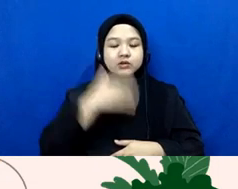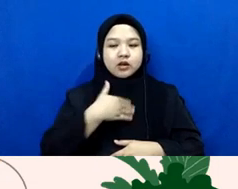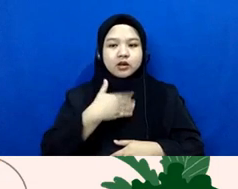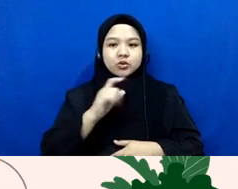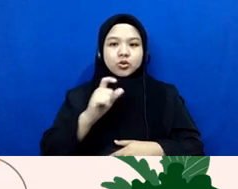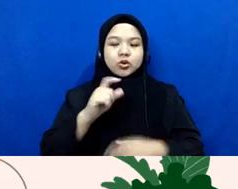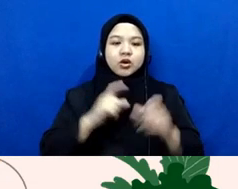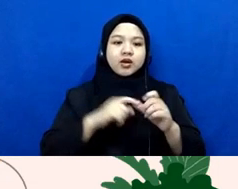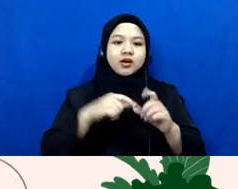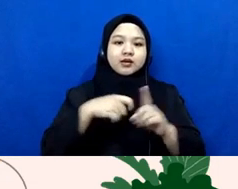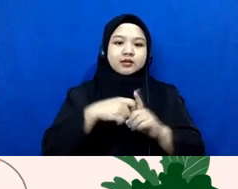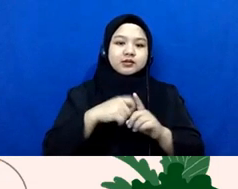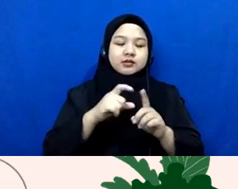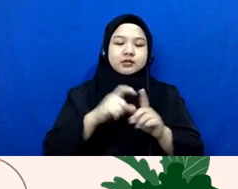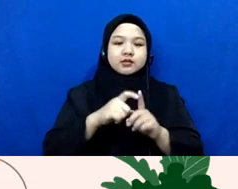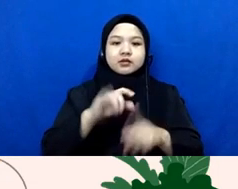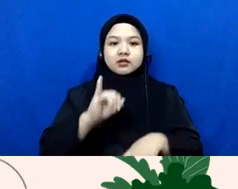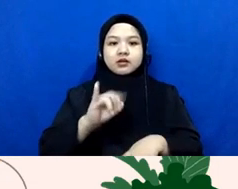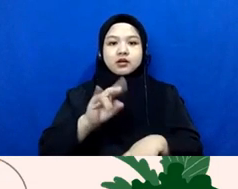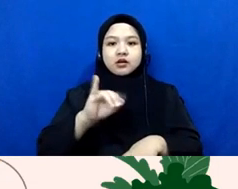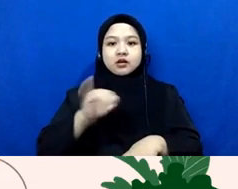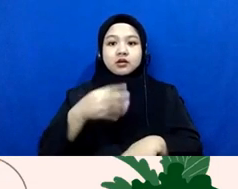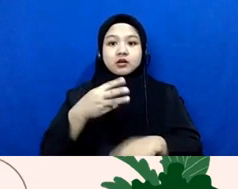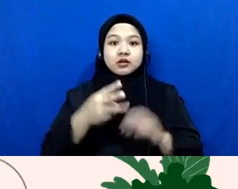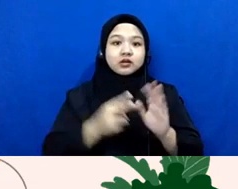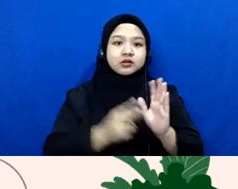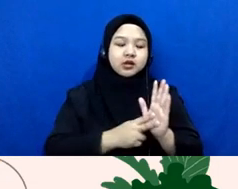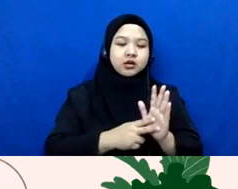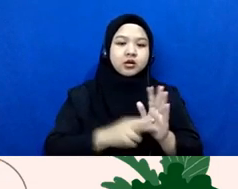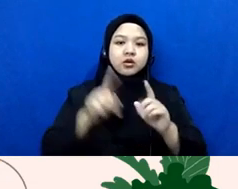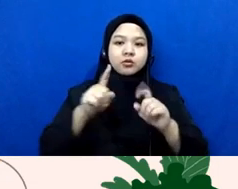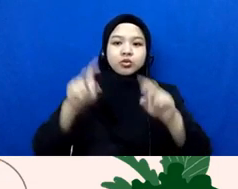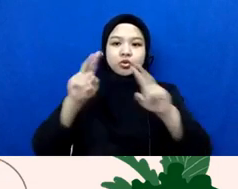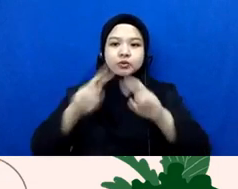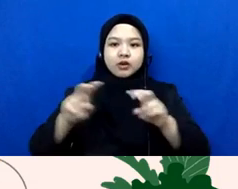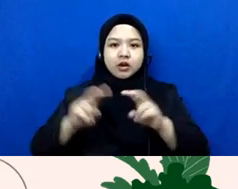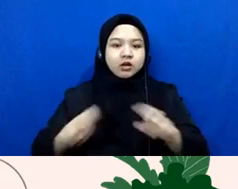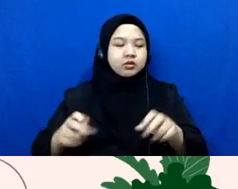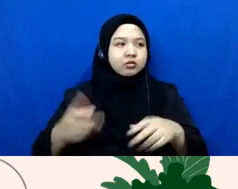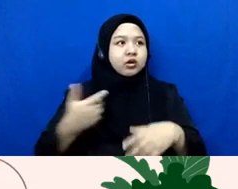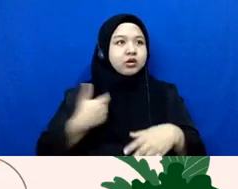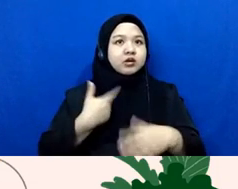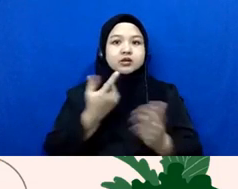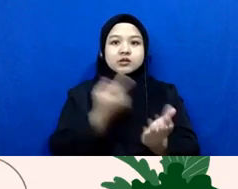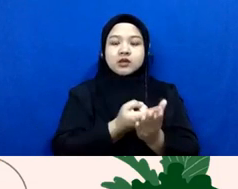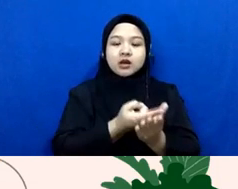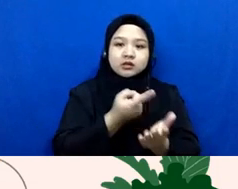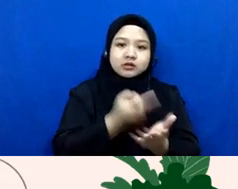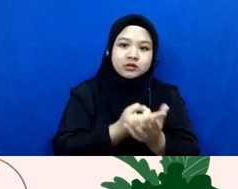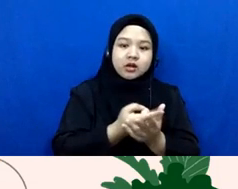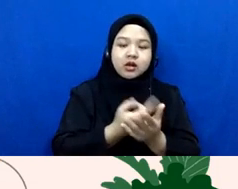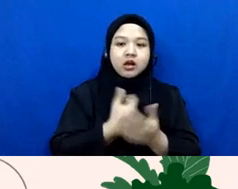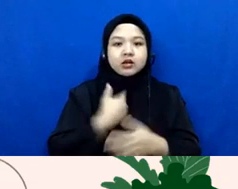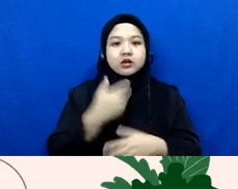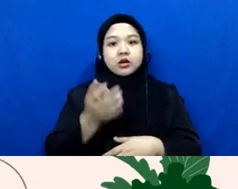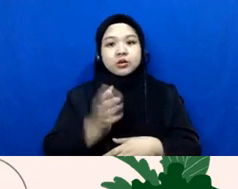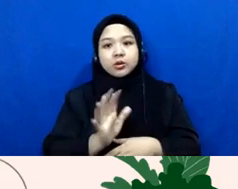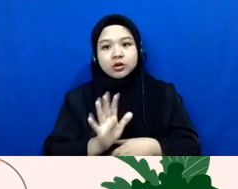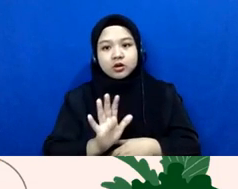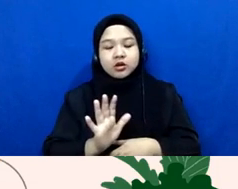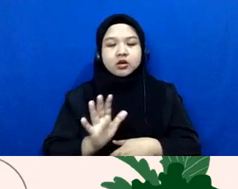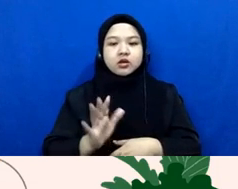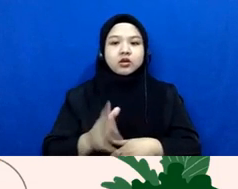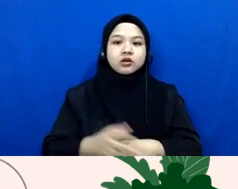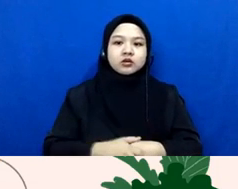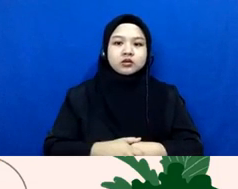SK Gerjian Badilum Badilak teman-teman perlu menggali yang misalnya ada di Kejaksaan ada apa enggak setelah saya sih belum ada